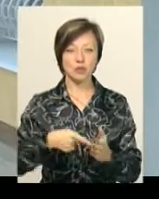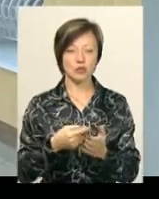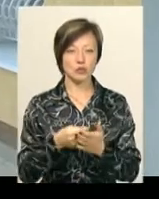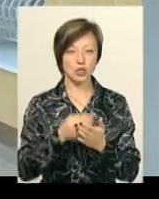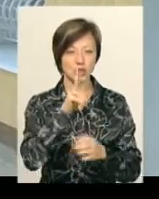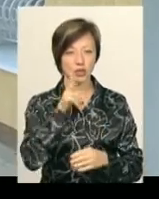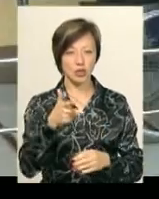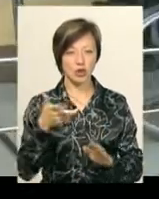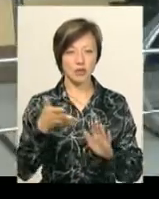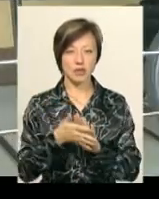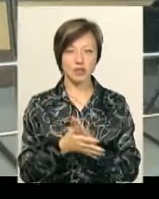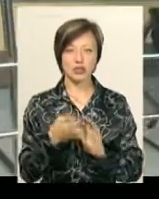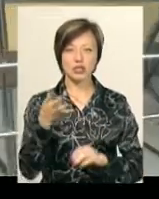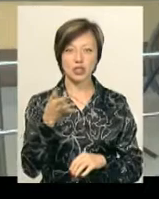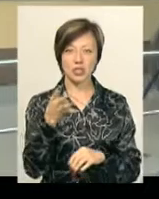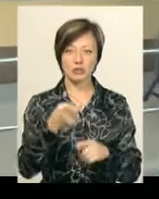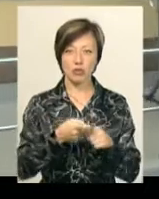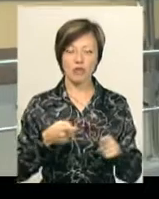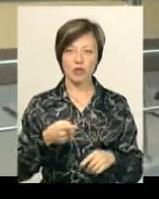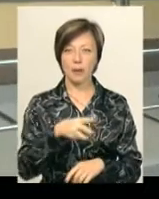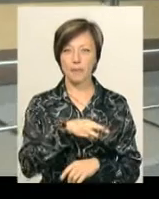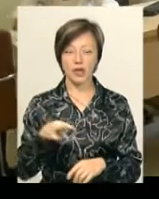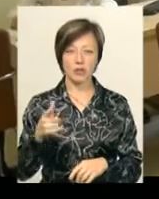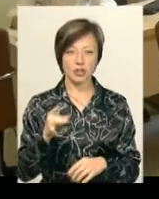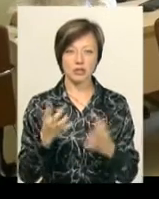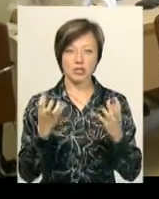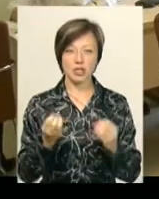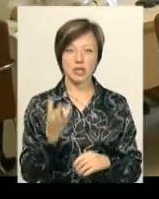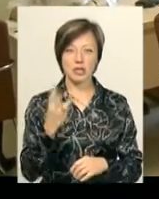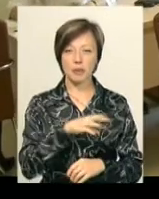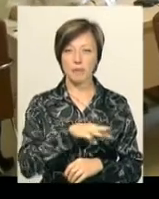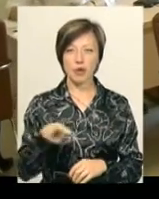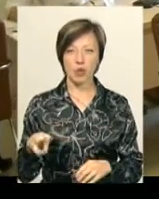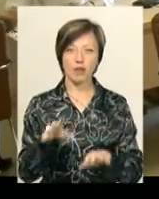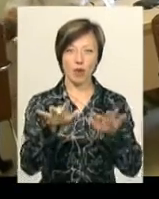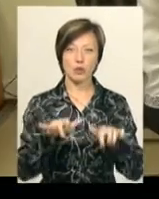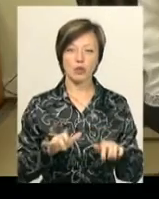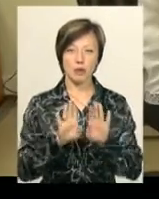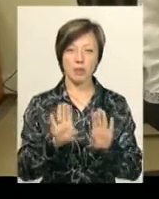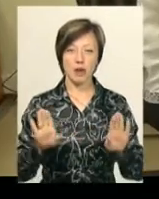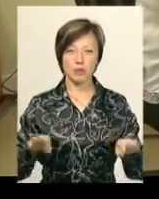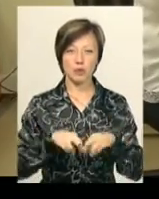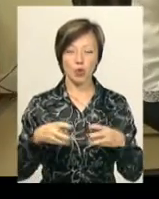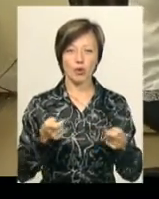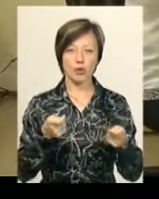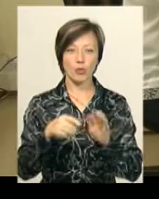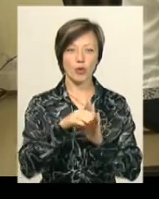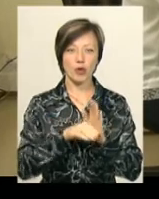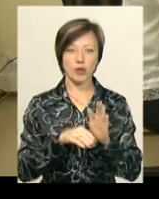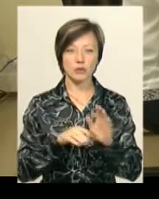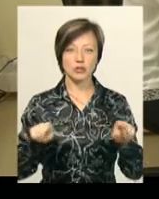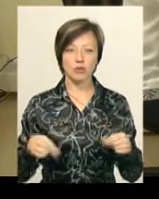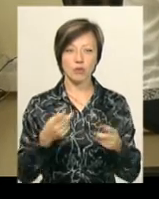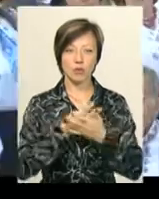за три роки витратили понад 4,5 мільйони гривень. Ще майже 3 мільйони на комп'ютери і меблі за урядовою програмою створення прозорих